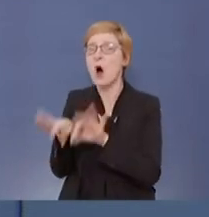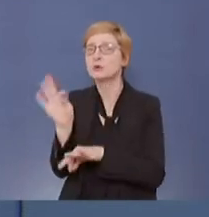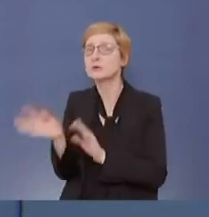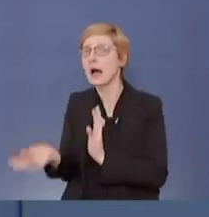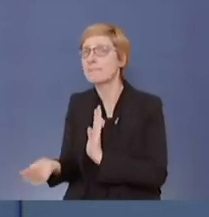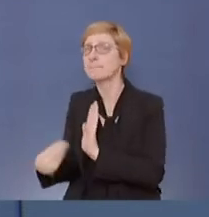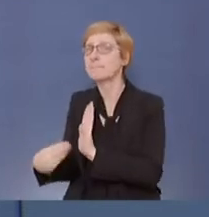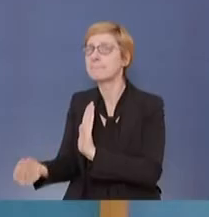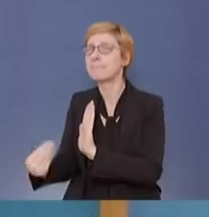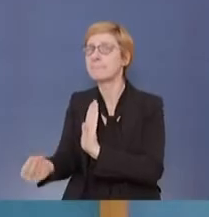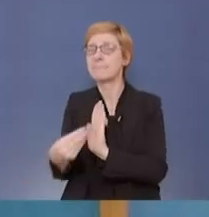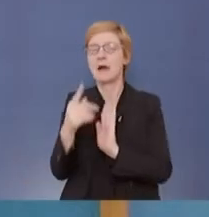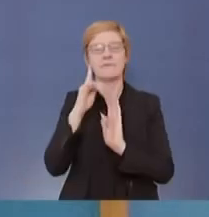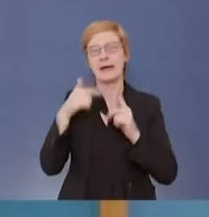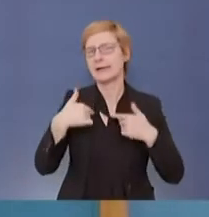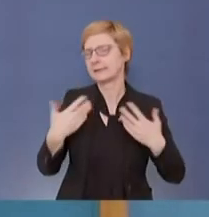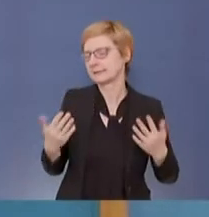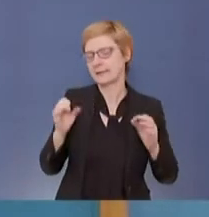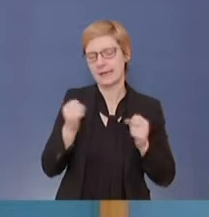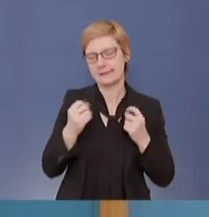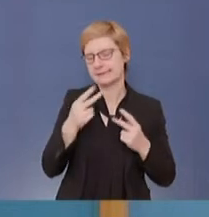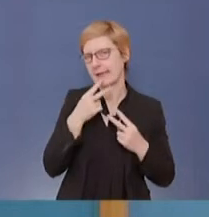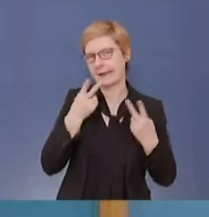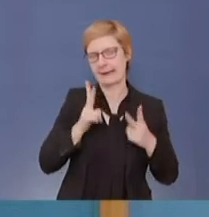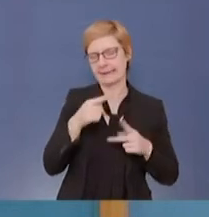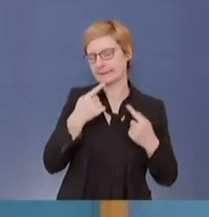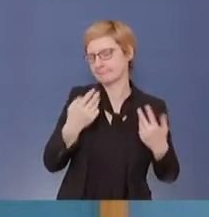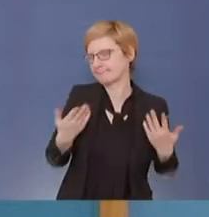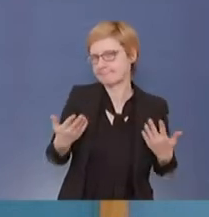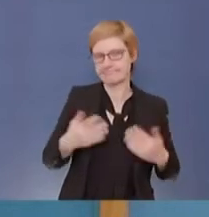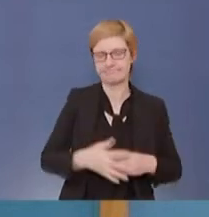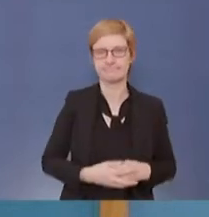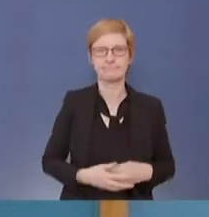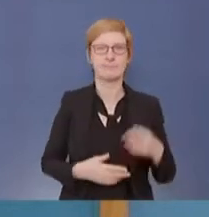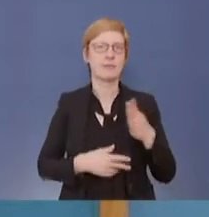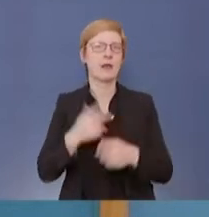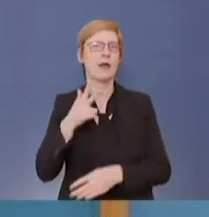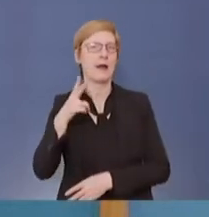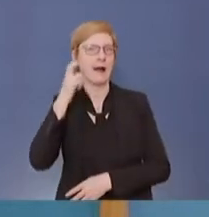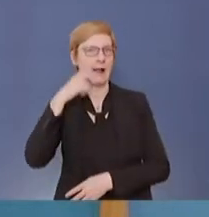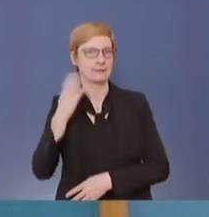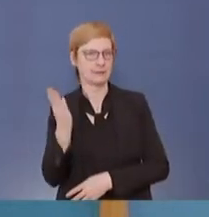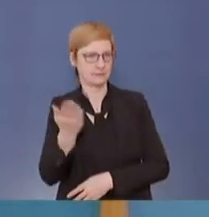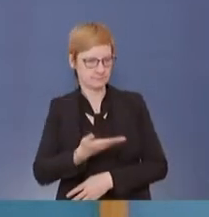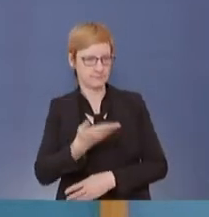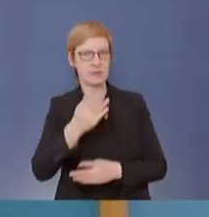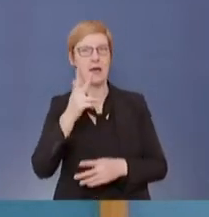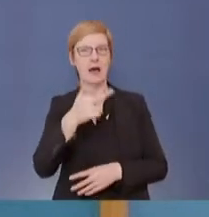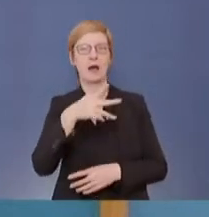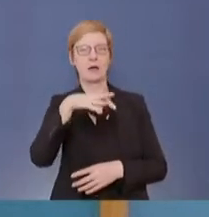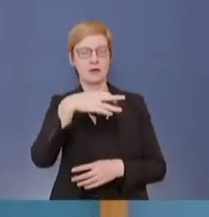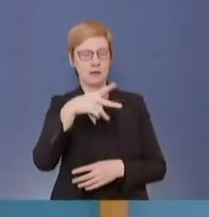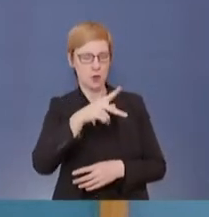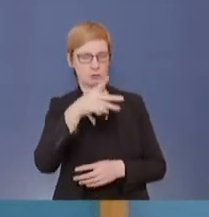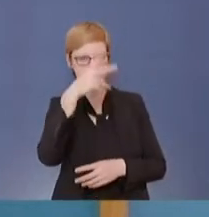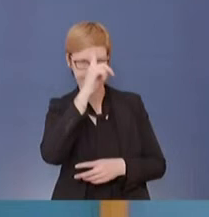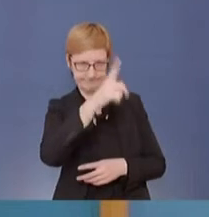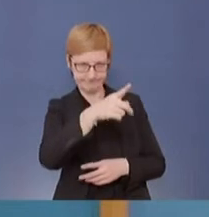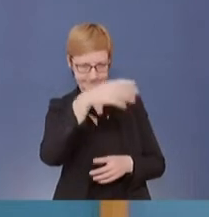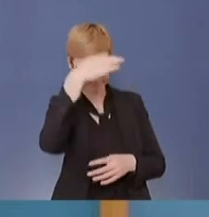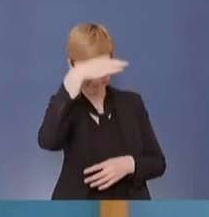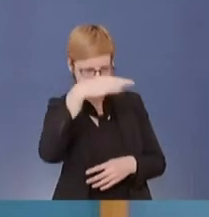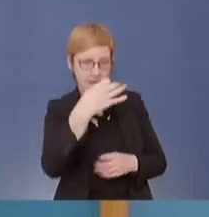Also wie gesagt, im Detail schließe ich mich dem an, was Herr Kautz sagt. Aber der Begriff Muster-Quarantäne-Verordnung